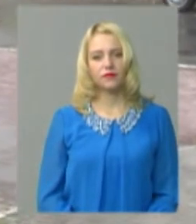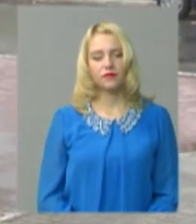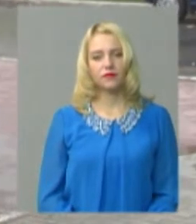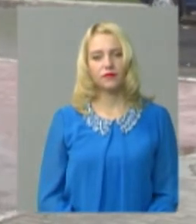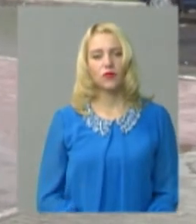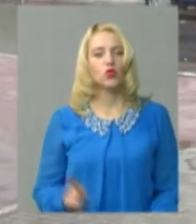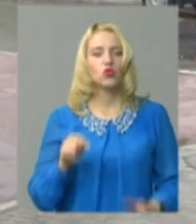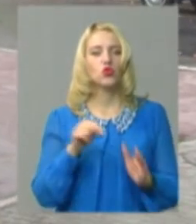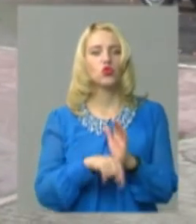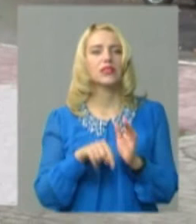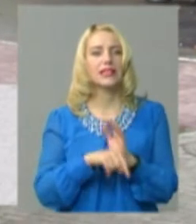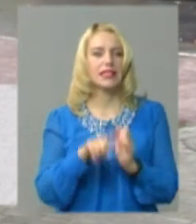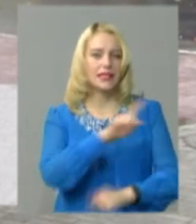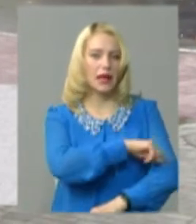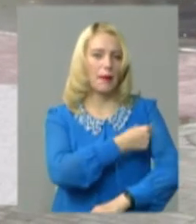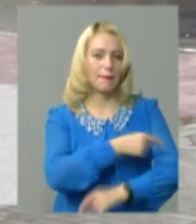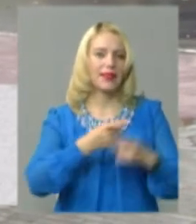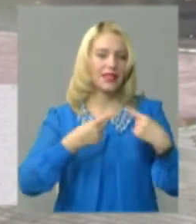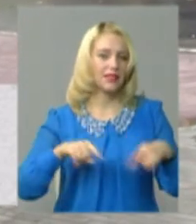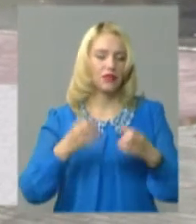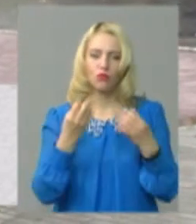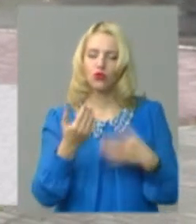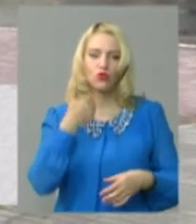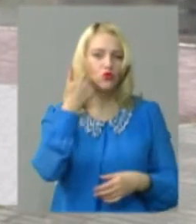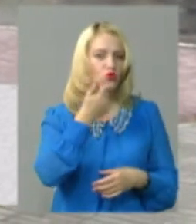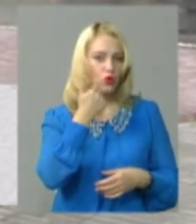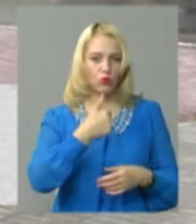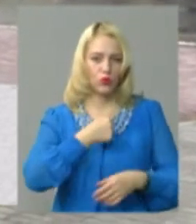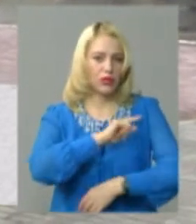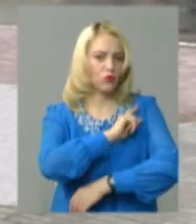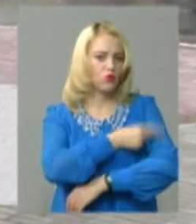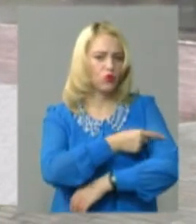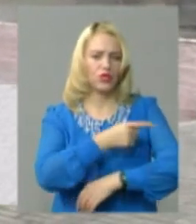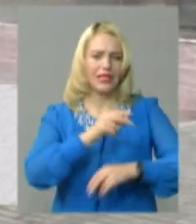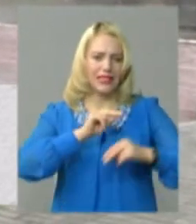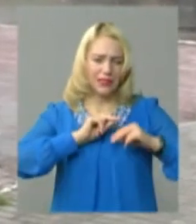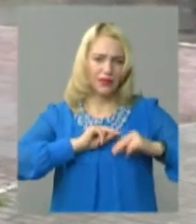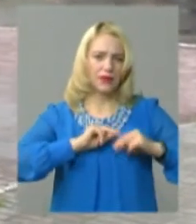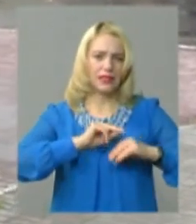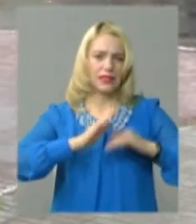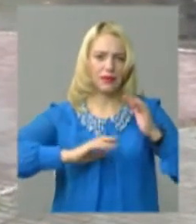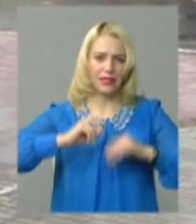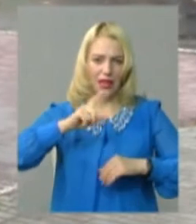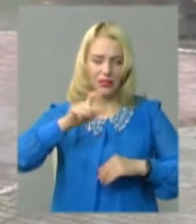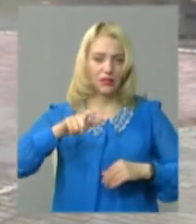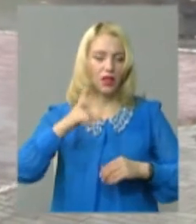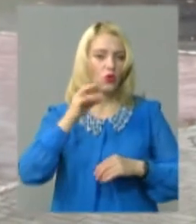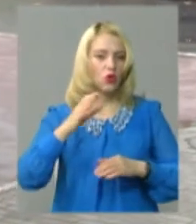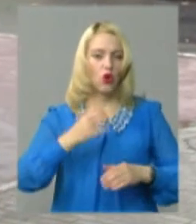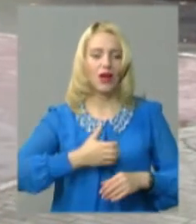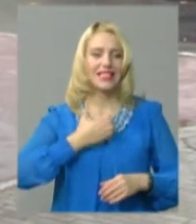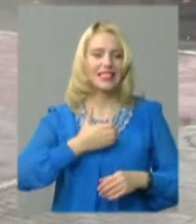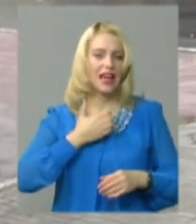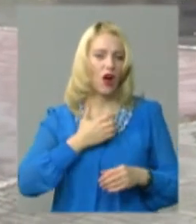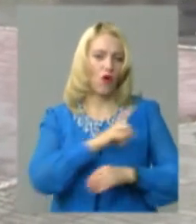Що касається медицини, то просто сором. У нас потужні спеціалісти працюють в лікарні. Але дивіться, страхової